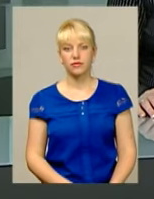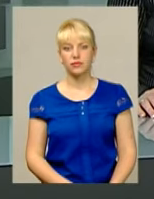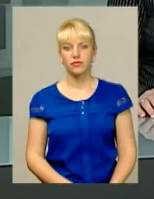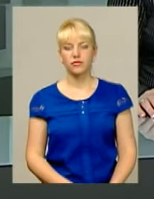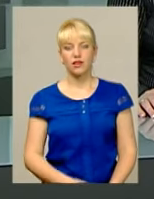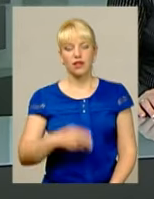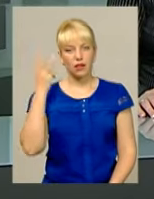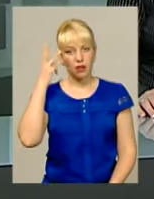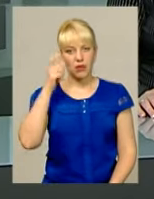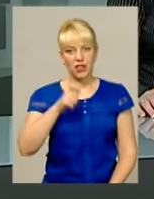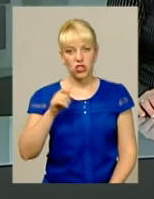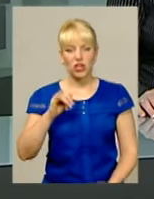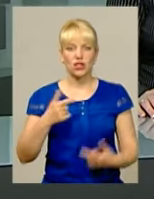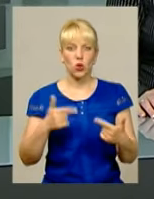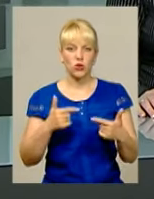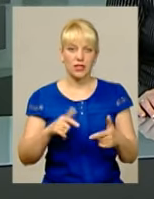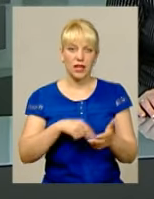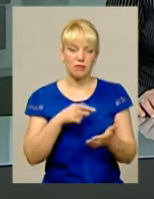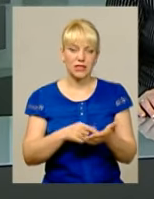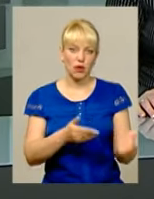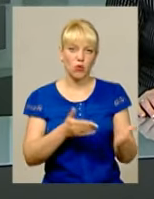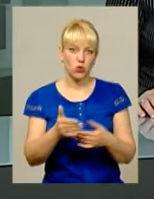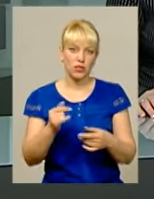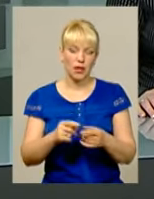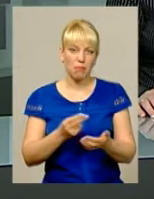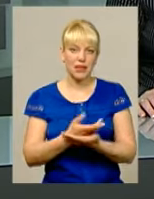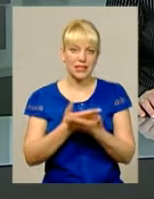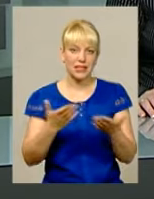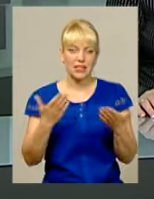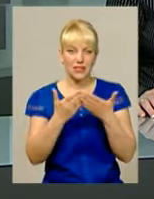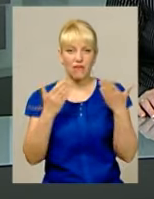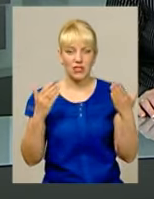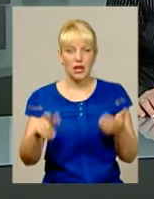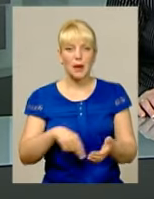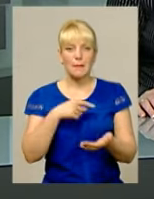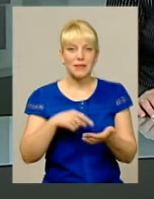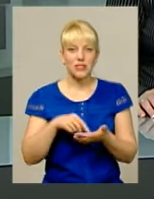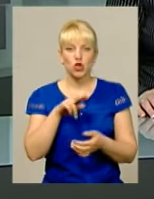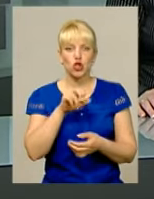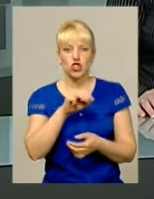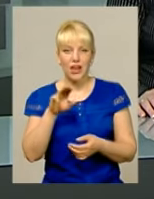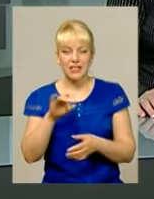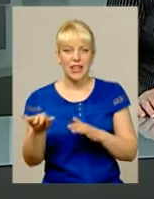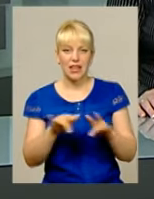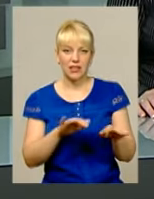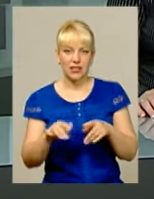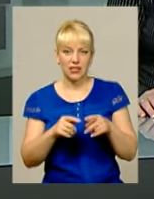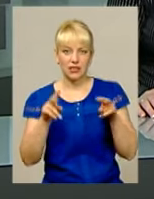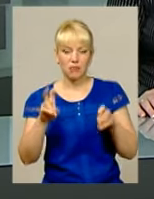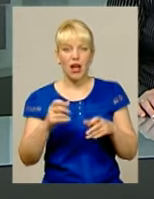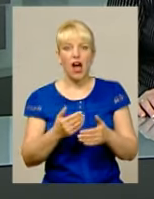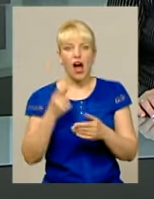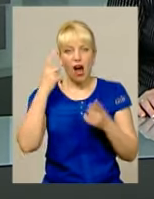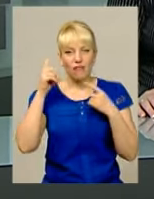Хмельничан та гостей міста запрошують на презентацію виставки «Місто джаз ритм» Автори експозиції –